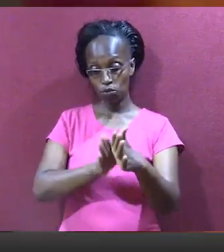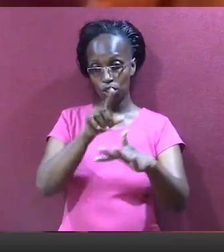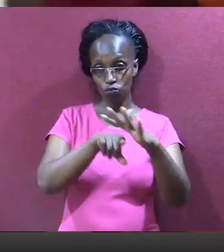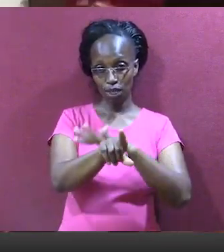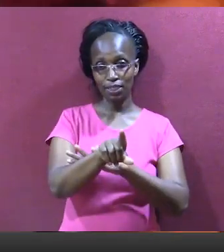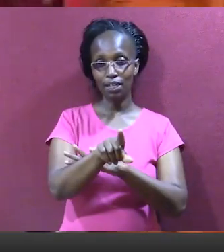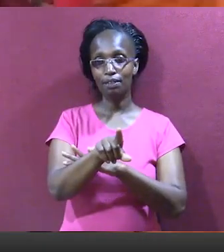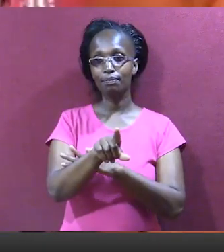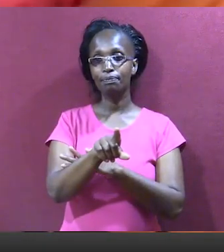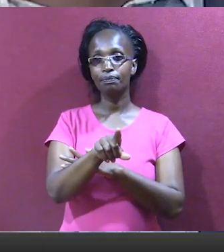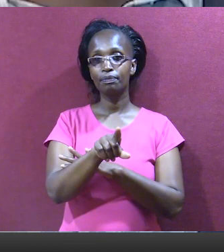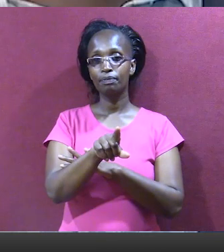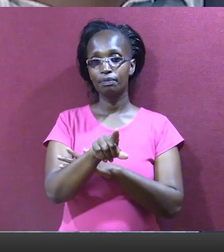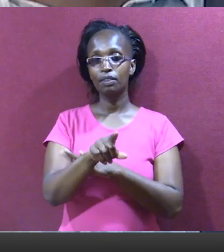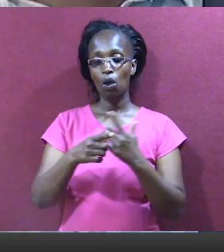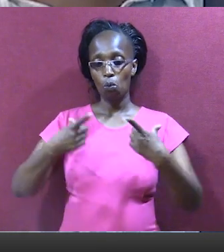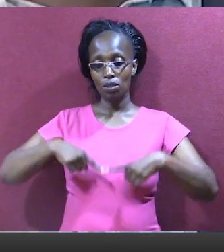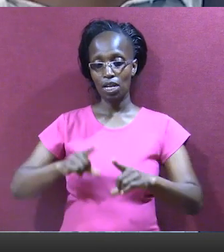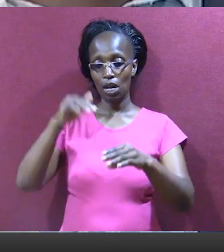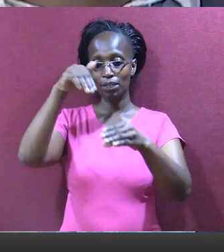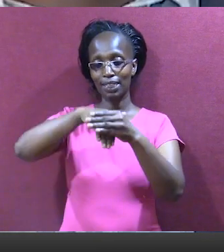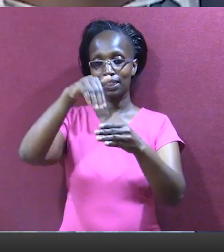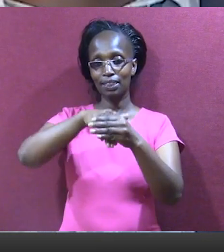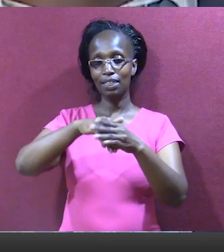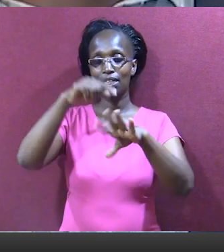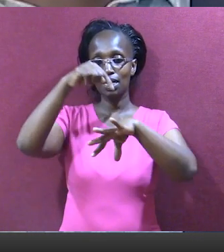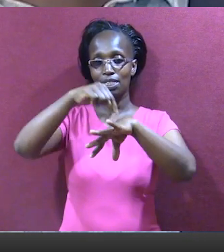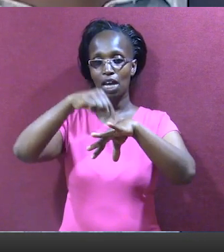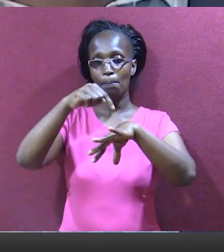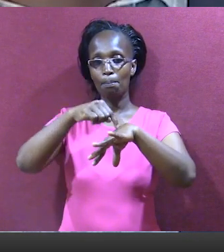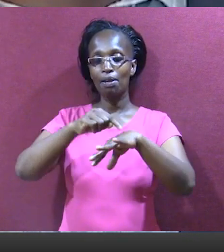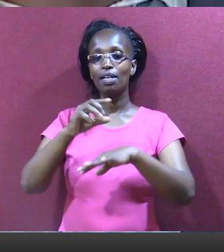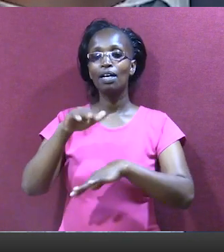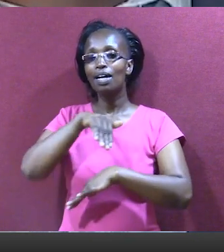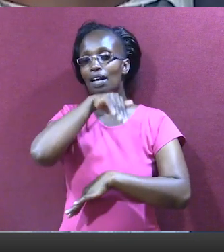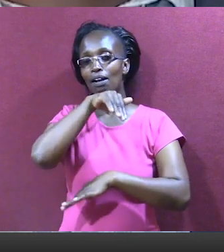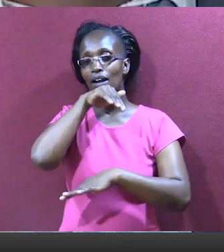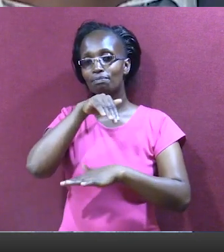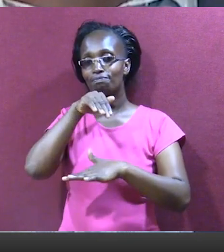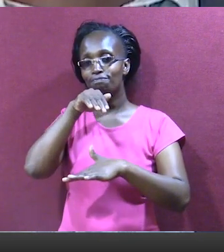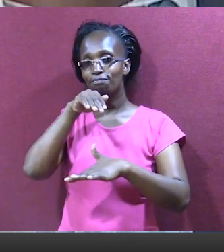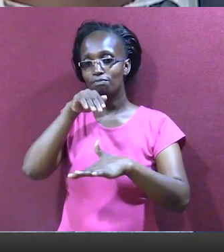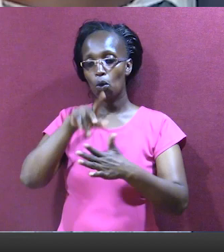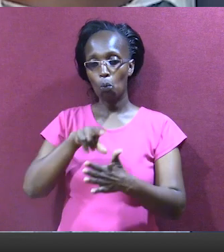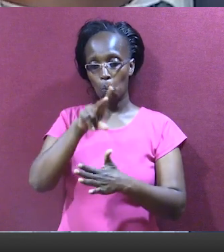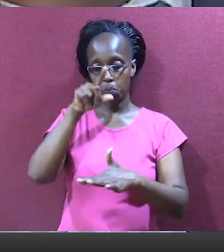kuingia akithema I was allowed in when baba walked in